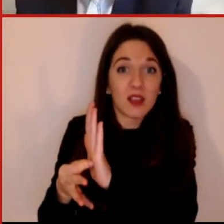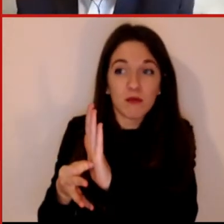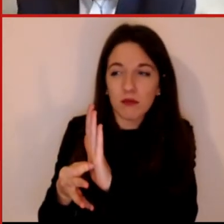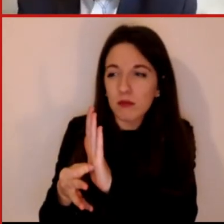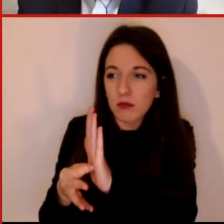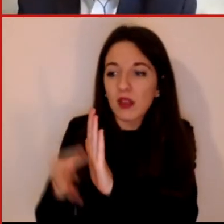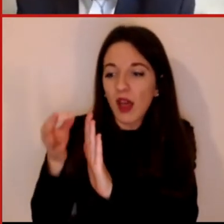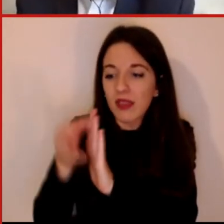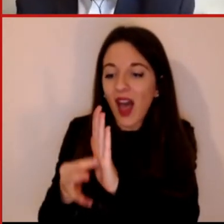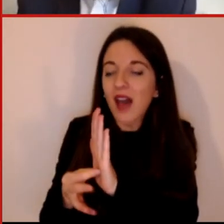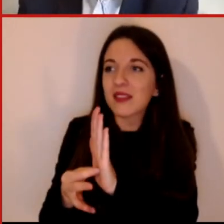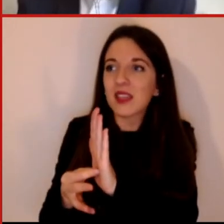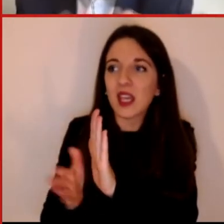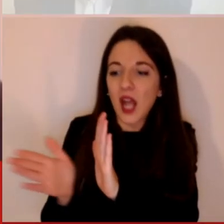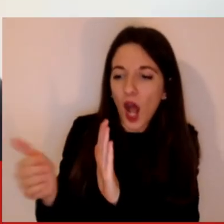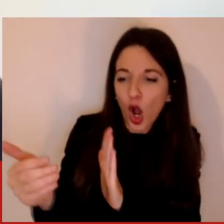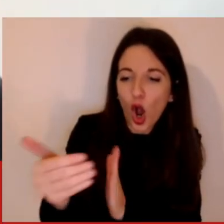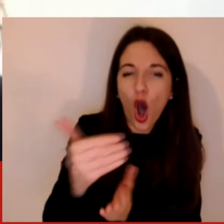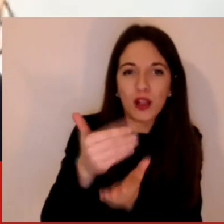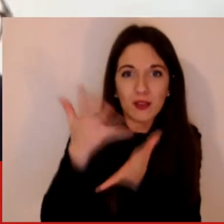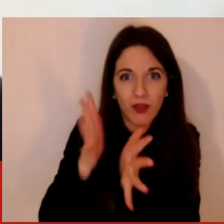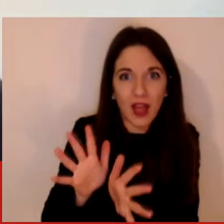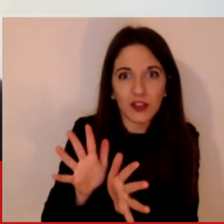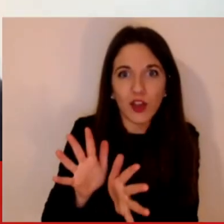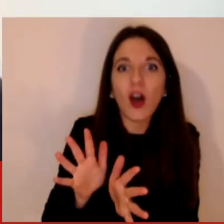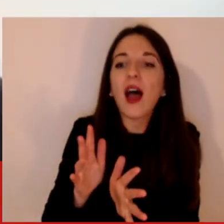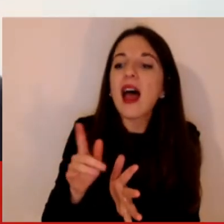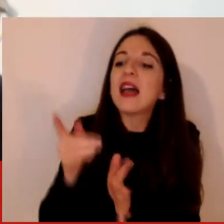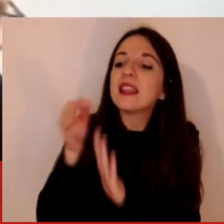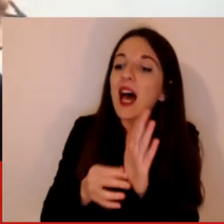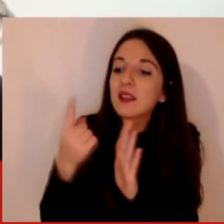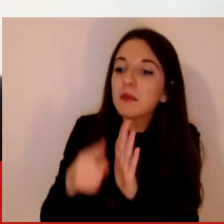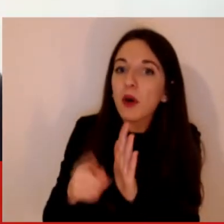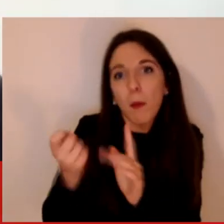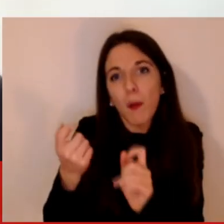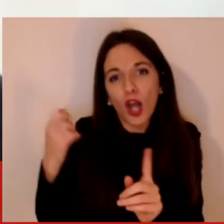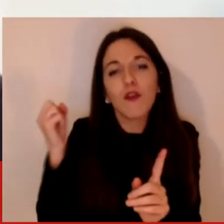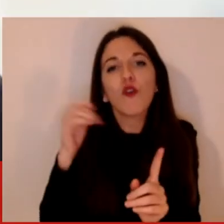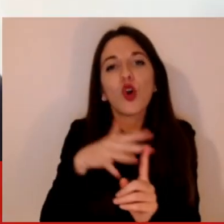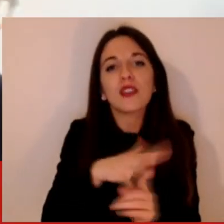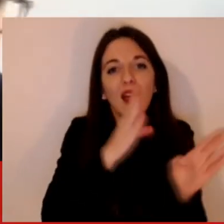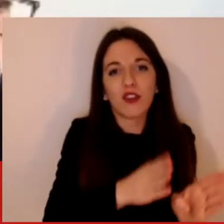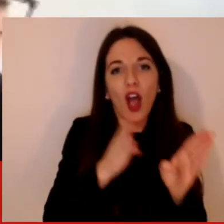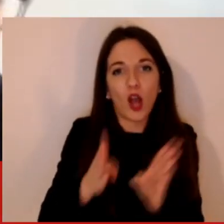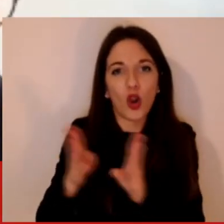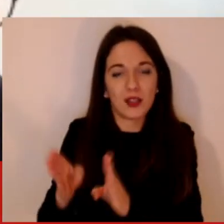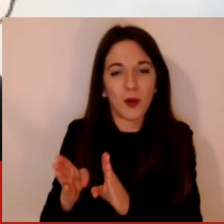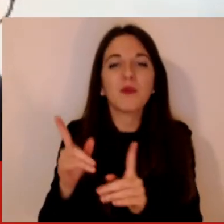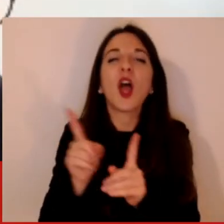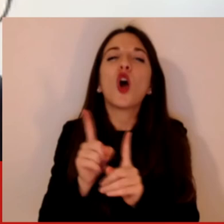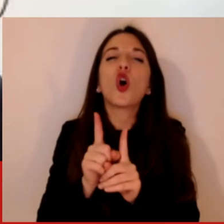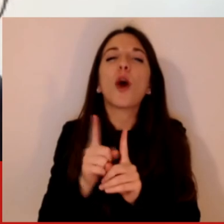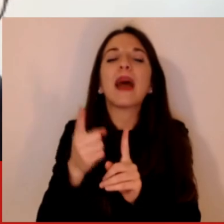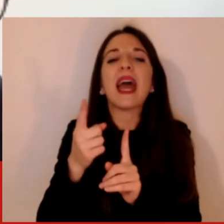visto per esempio con il riconoscimento facciale, con il riconoscimento di immagini dove ad esempio purtroppo i database tendono a